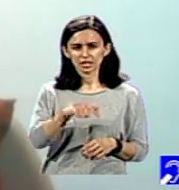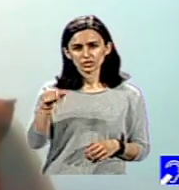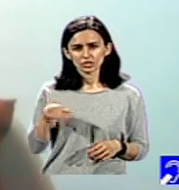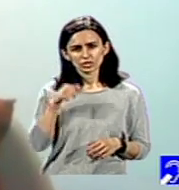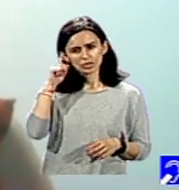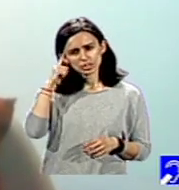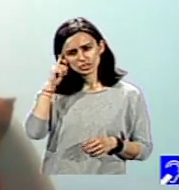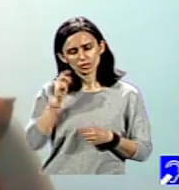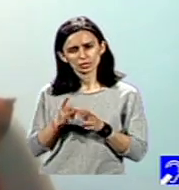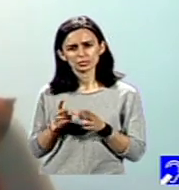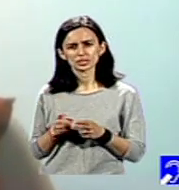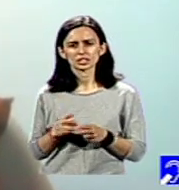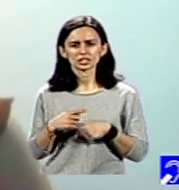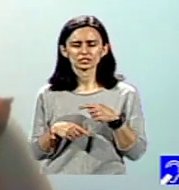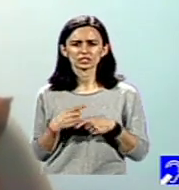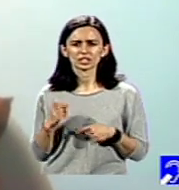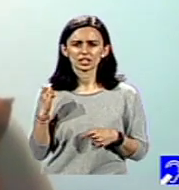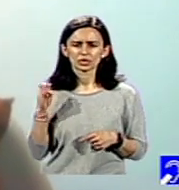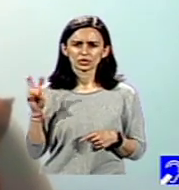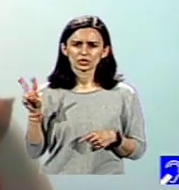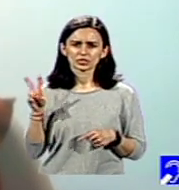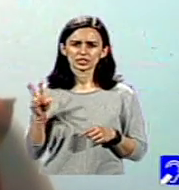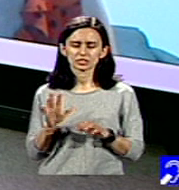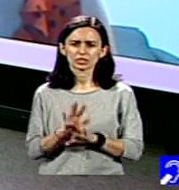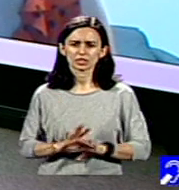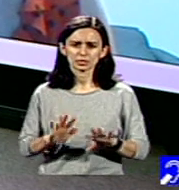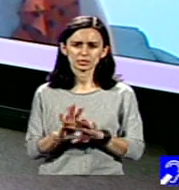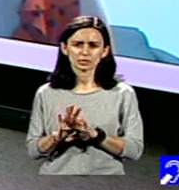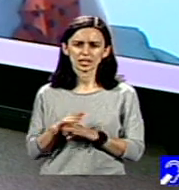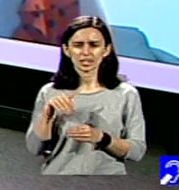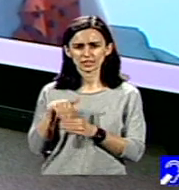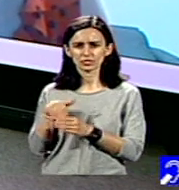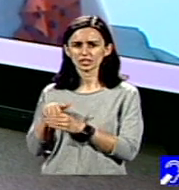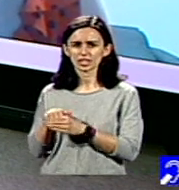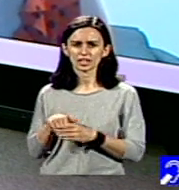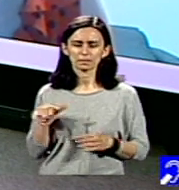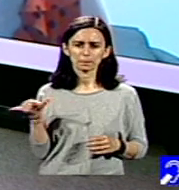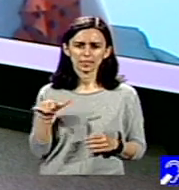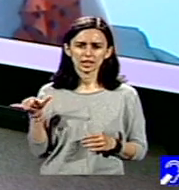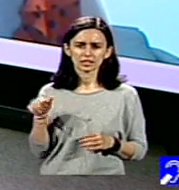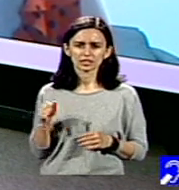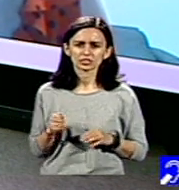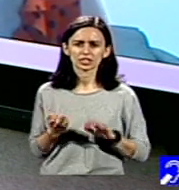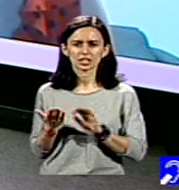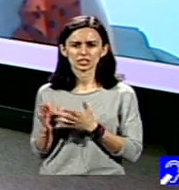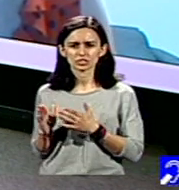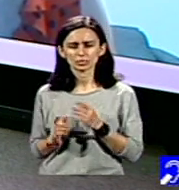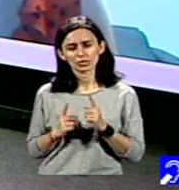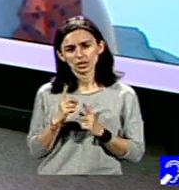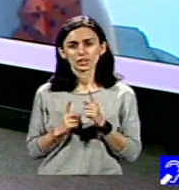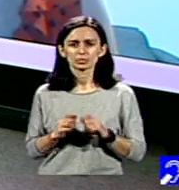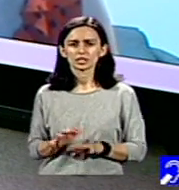Eurovizionul general și mare și gras votarea, adică cine pornește din start cu o anumită